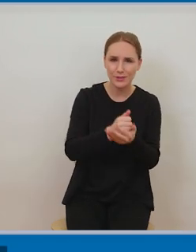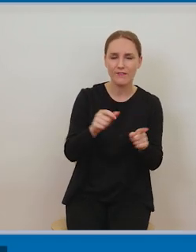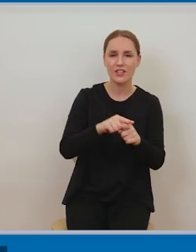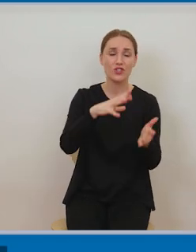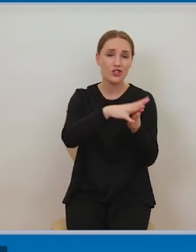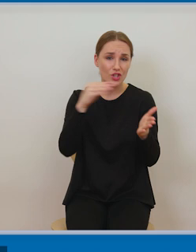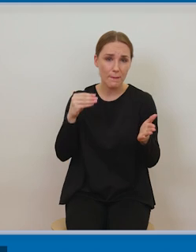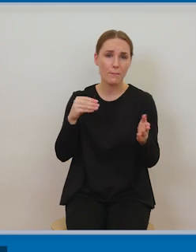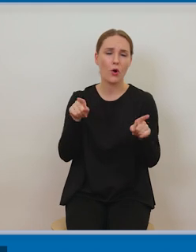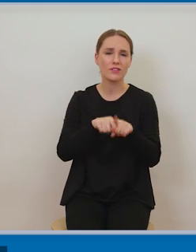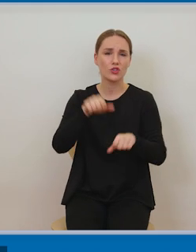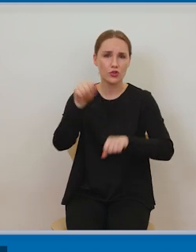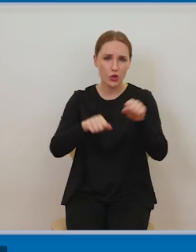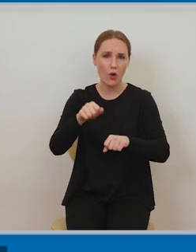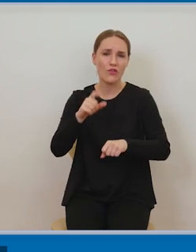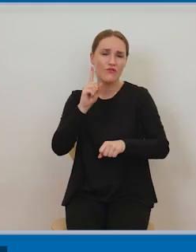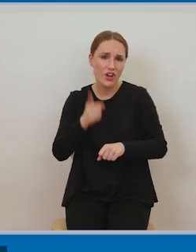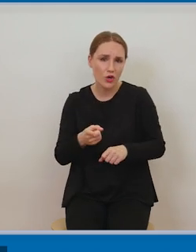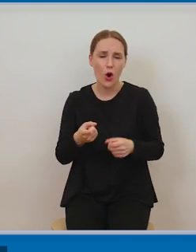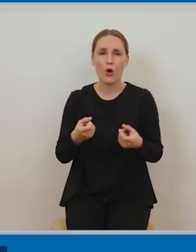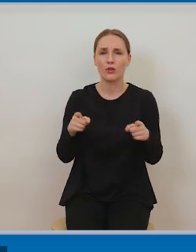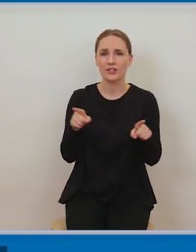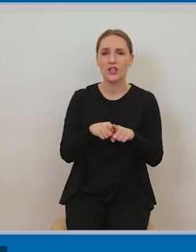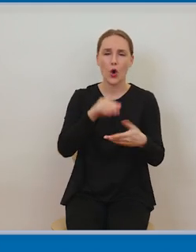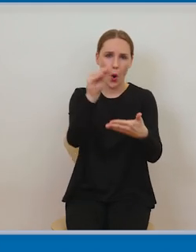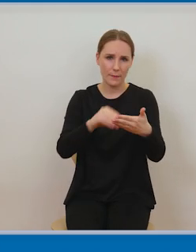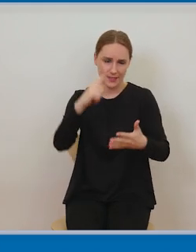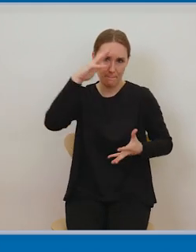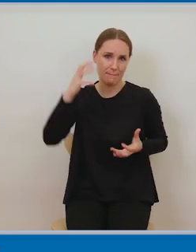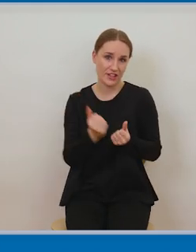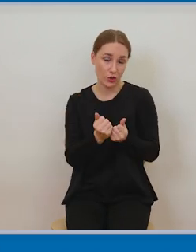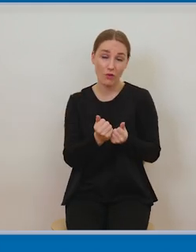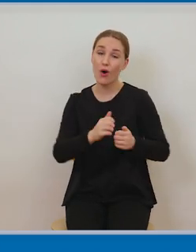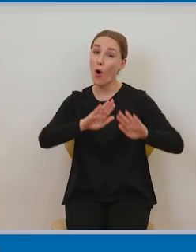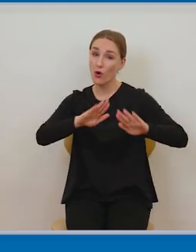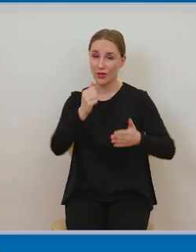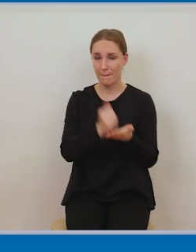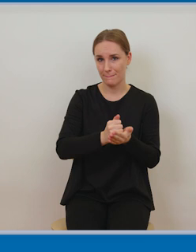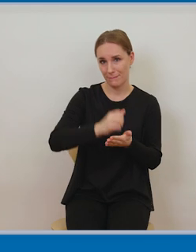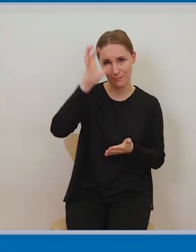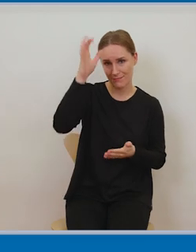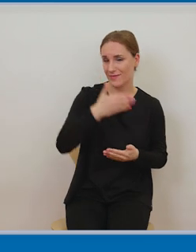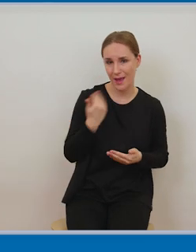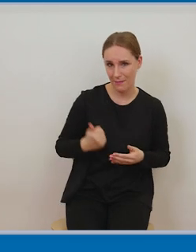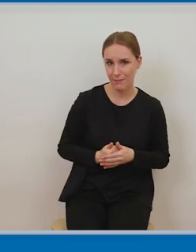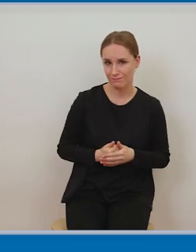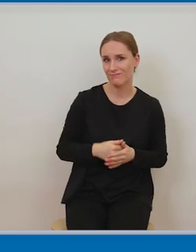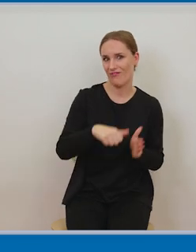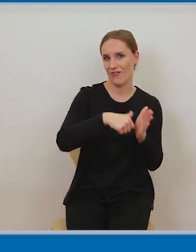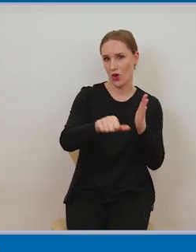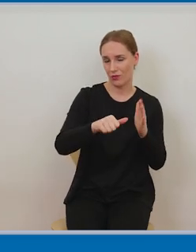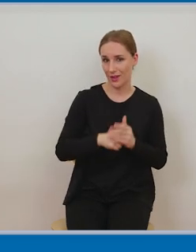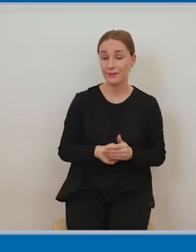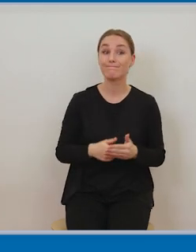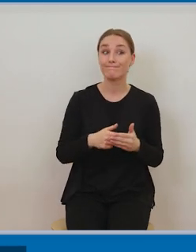sądowe, opisy patentowe nie podlegają ochronie prawno-autorskiej, są wyraźnie wyłączone. Co za tym idzie, one znajdują się w